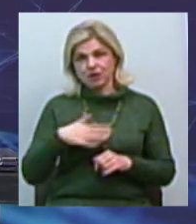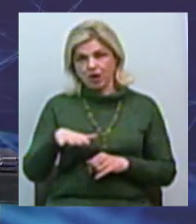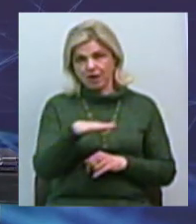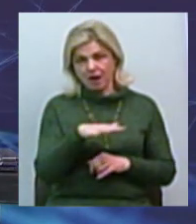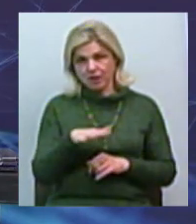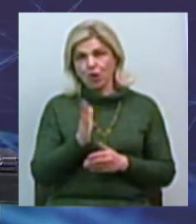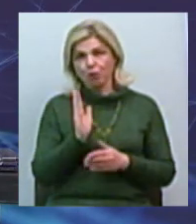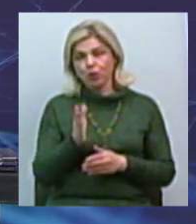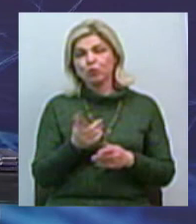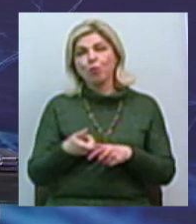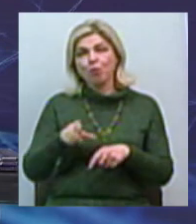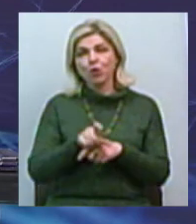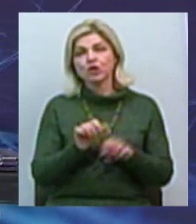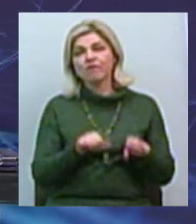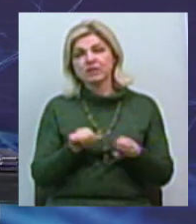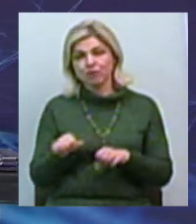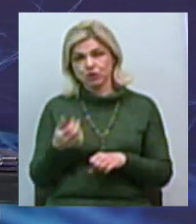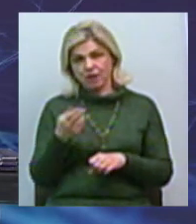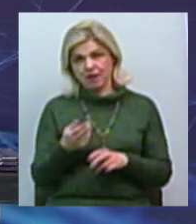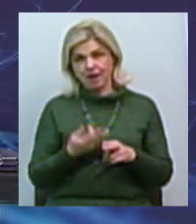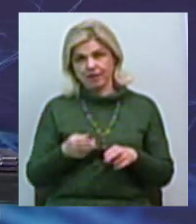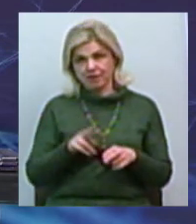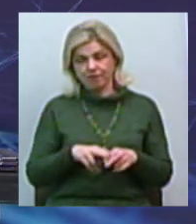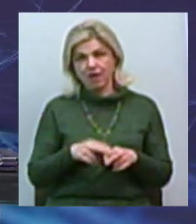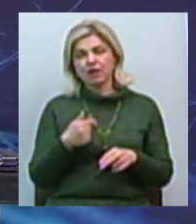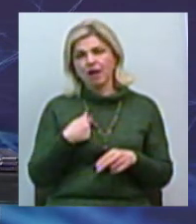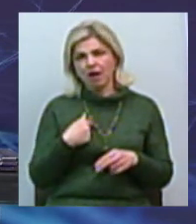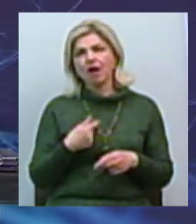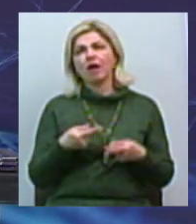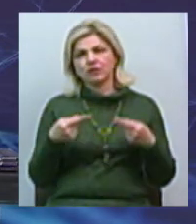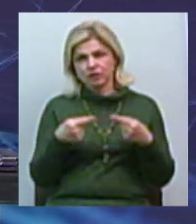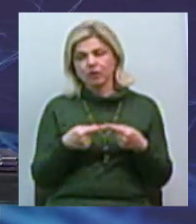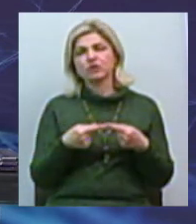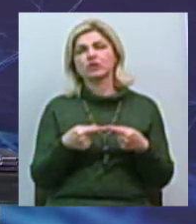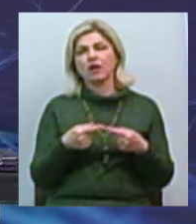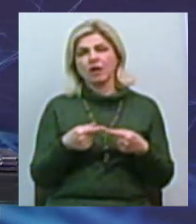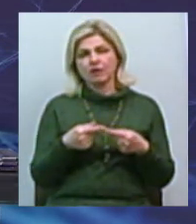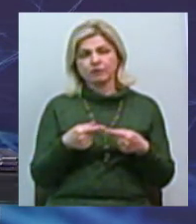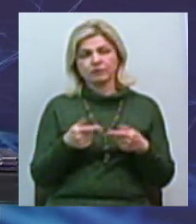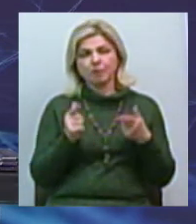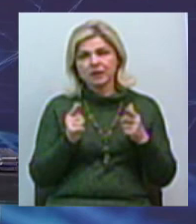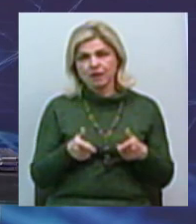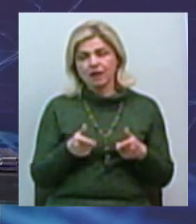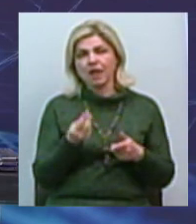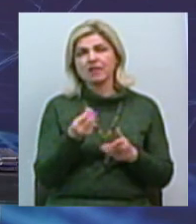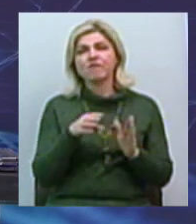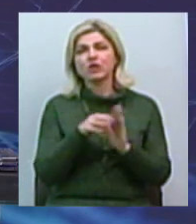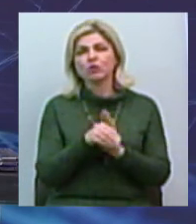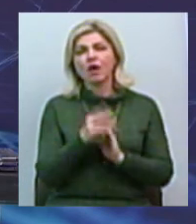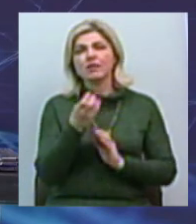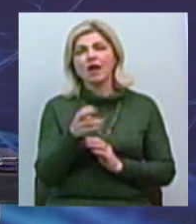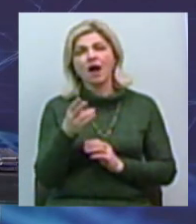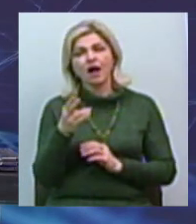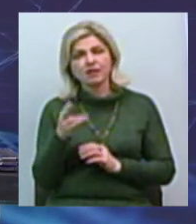можливостей для цього. І, безусловно, я однозначно привістую і експеримент з інвестиційними нянями,